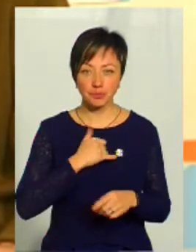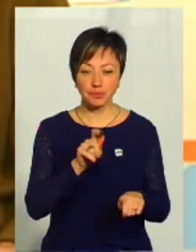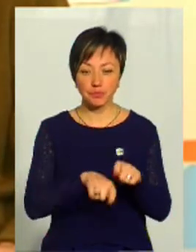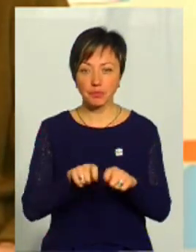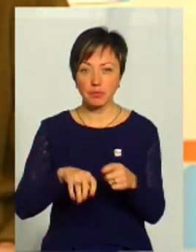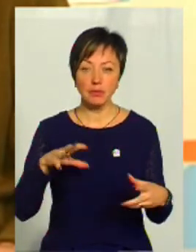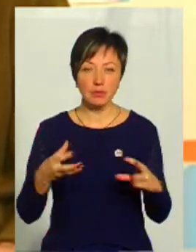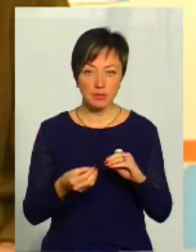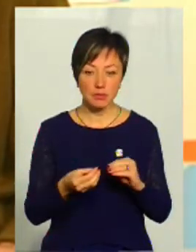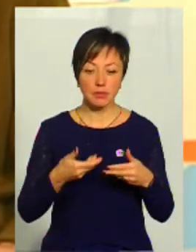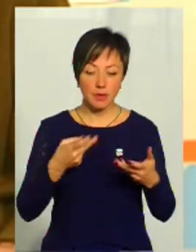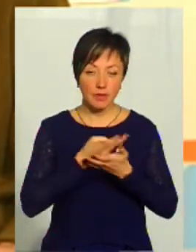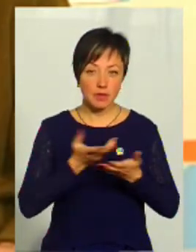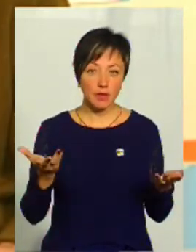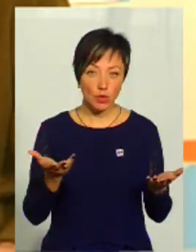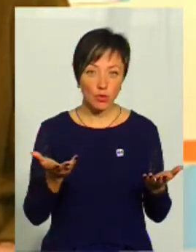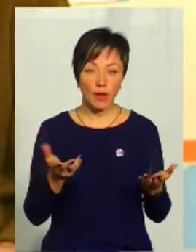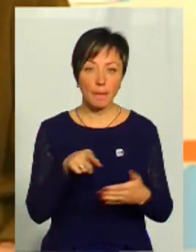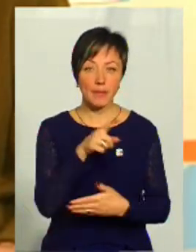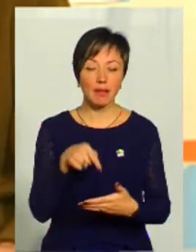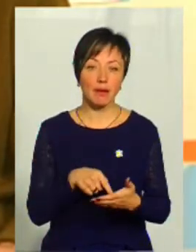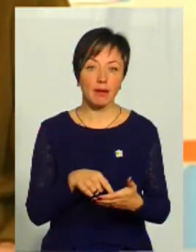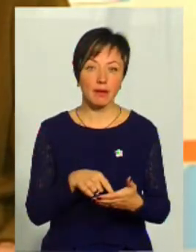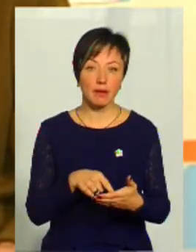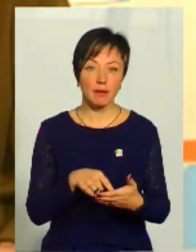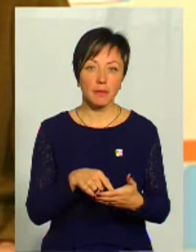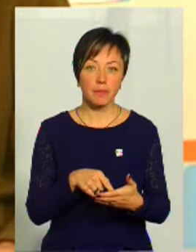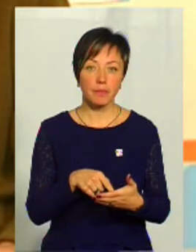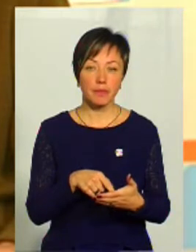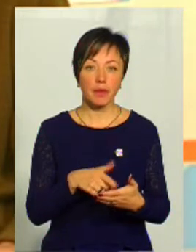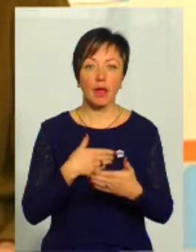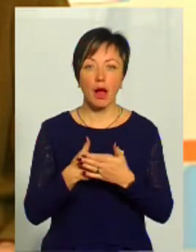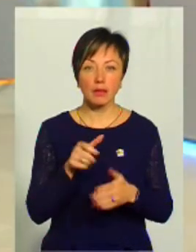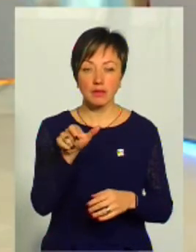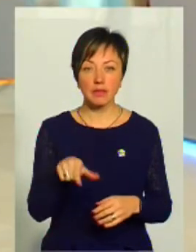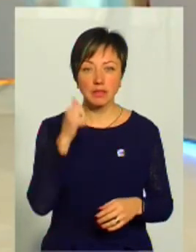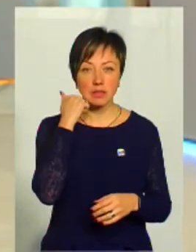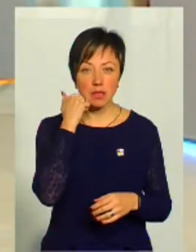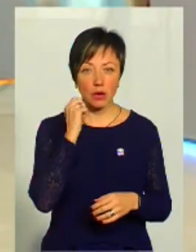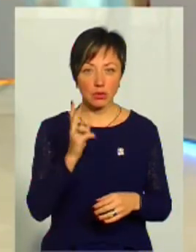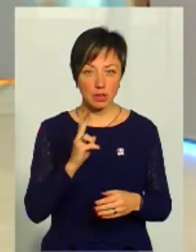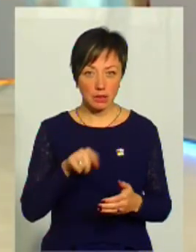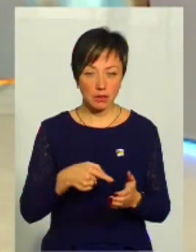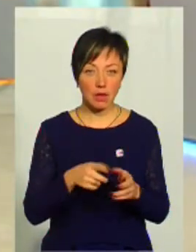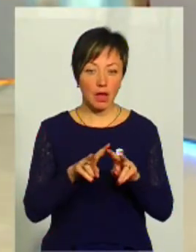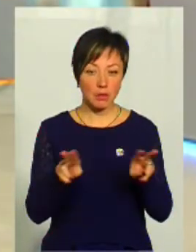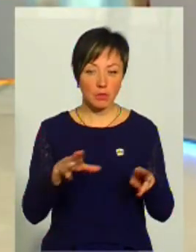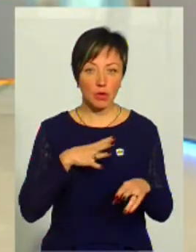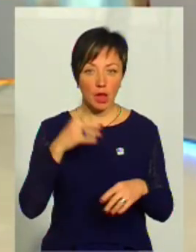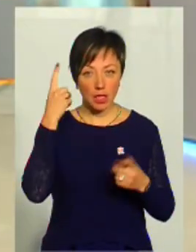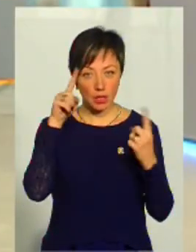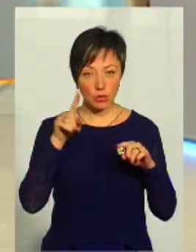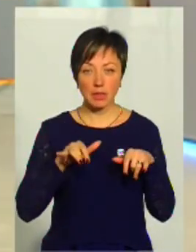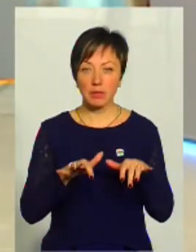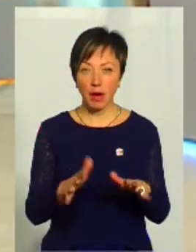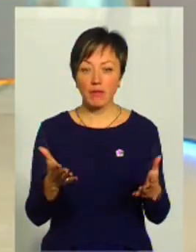моніторинговому звіті ми висвітлювали і питання громадського активіста Старокостянтинова. Там так само була